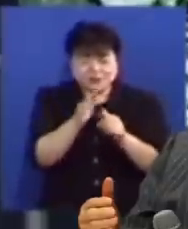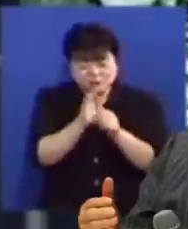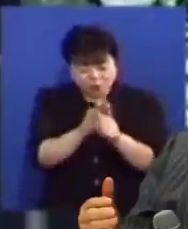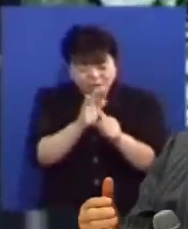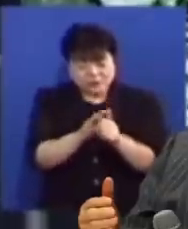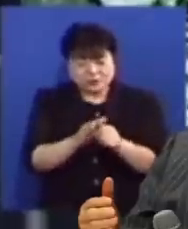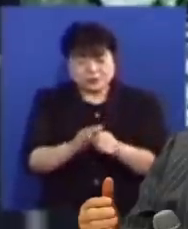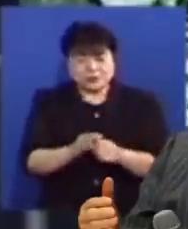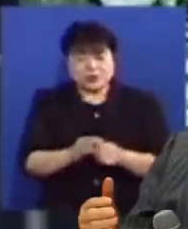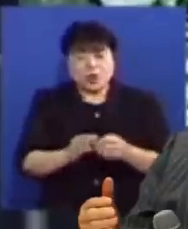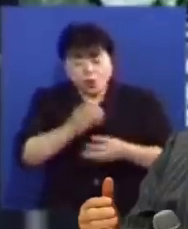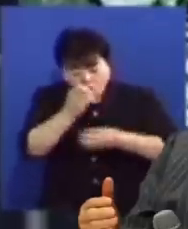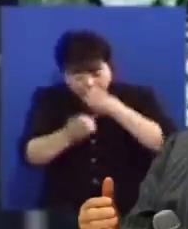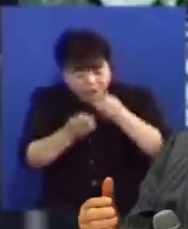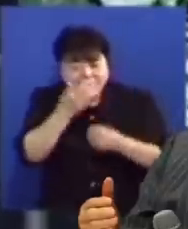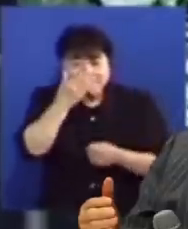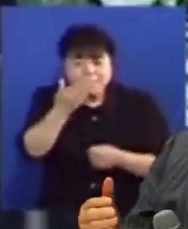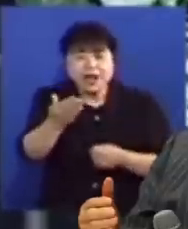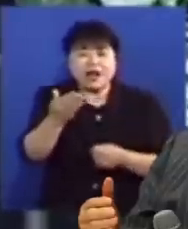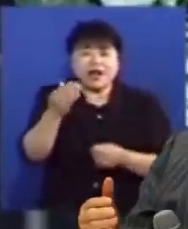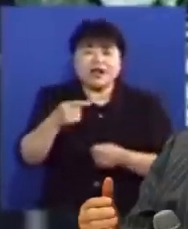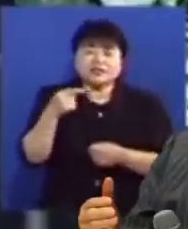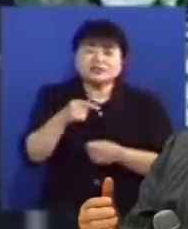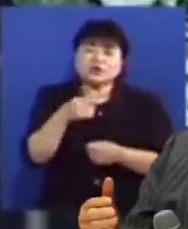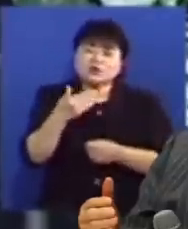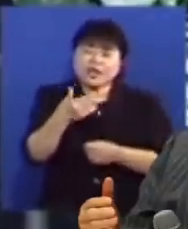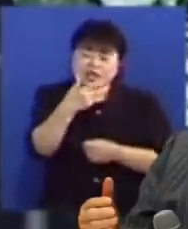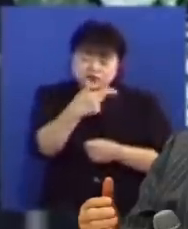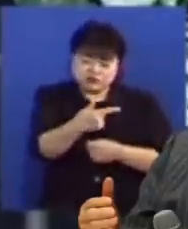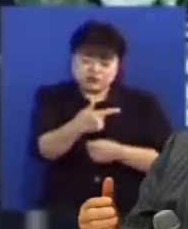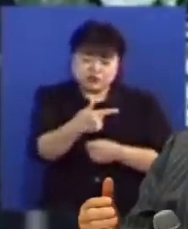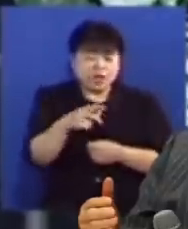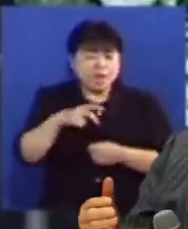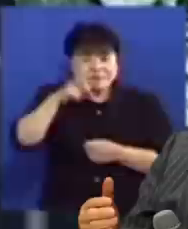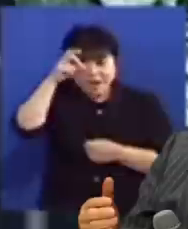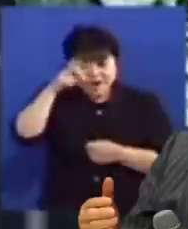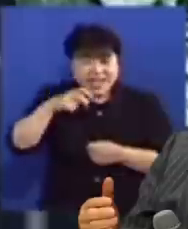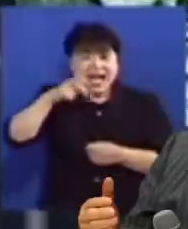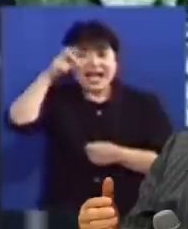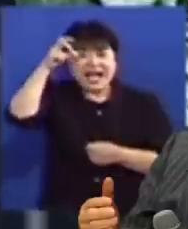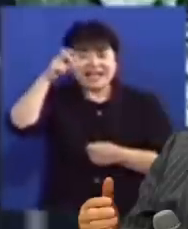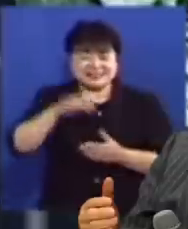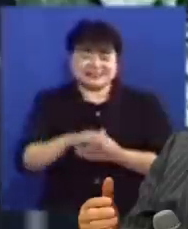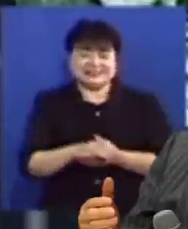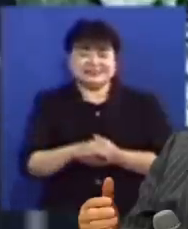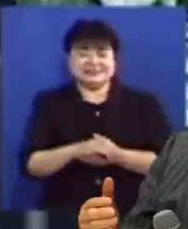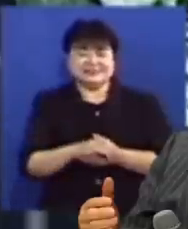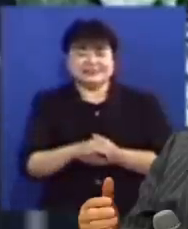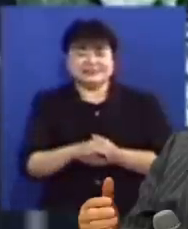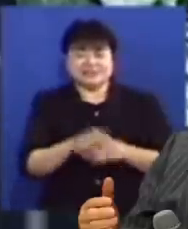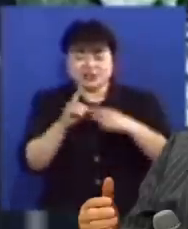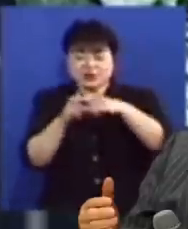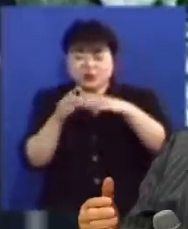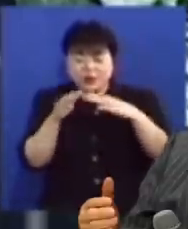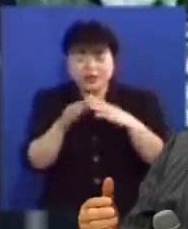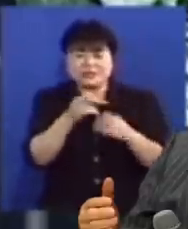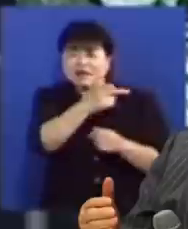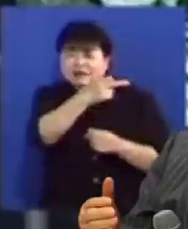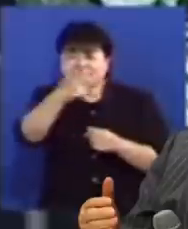회가 돼요 1906년에 평양 교회에서